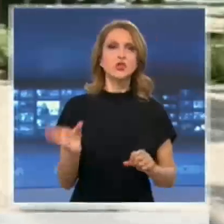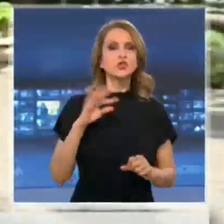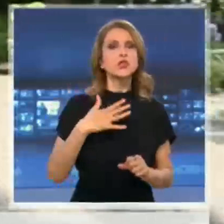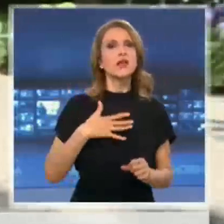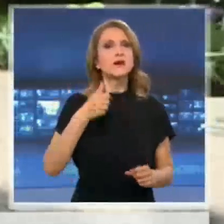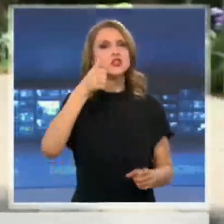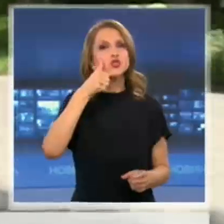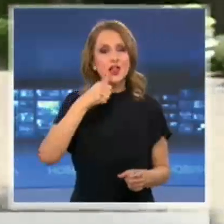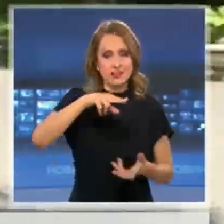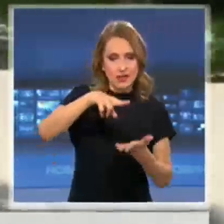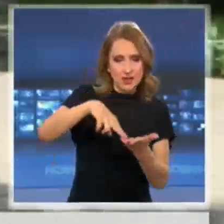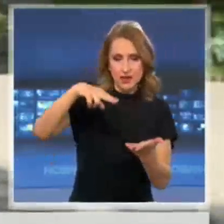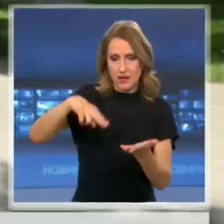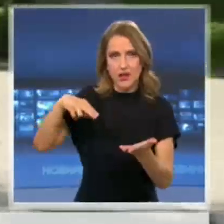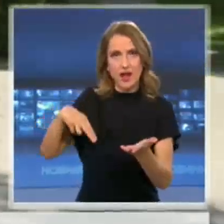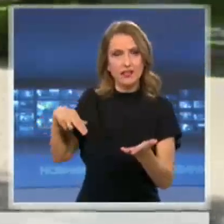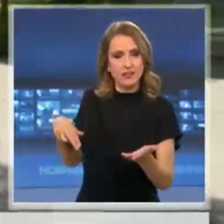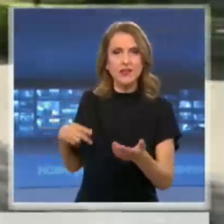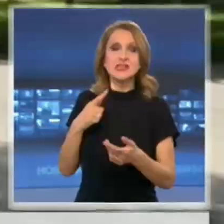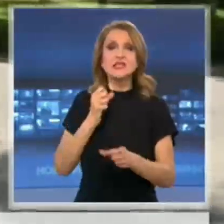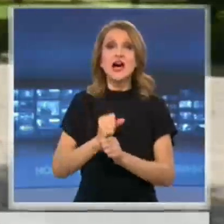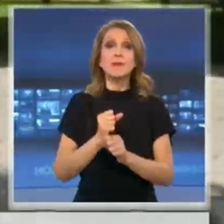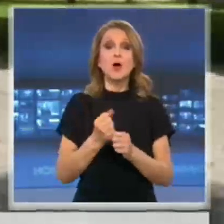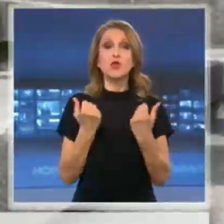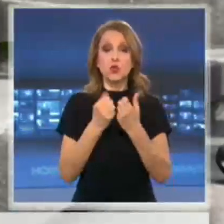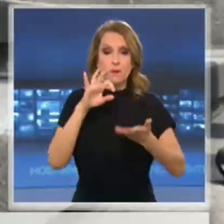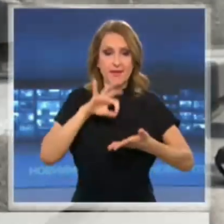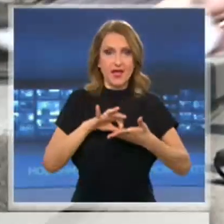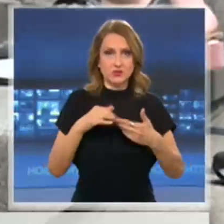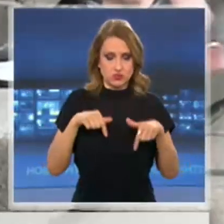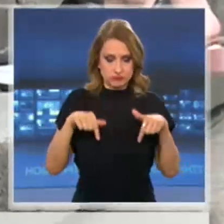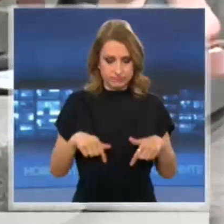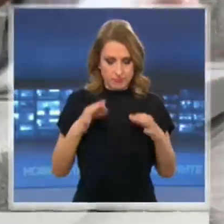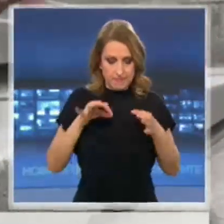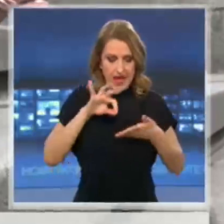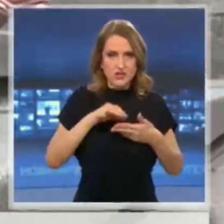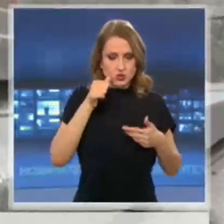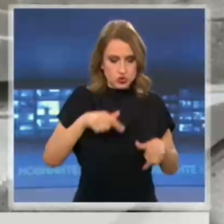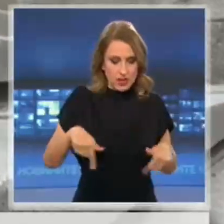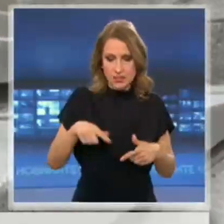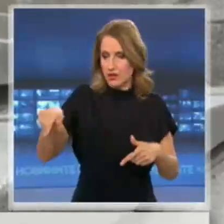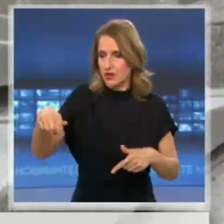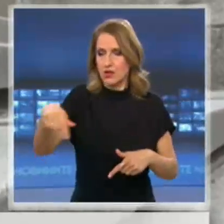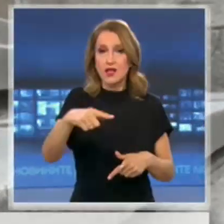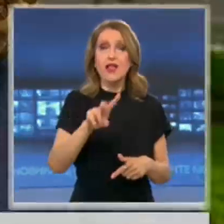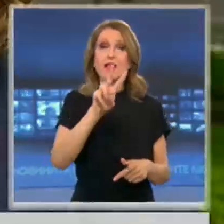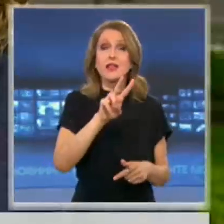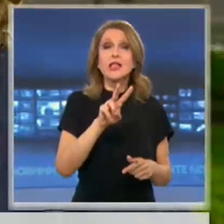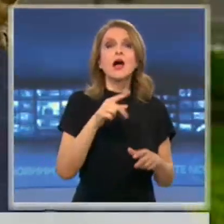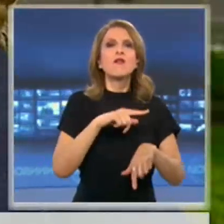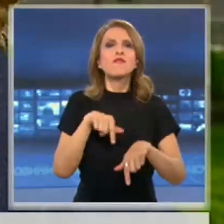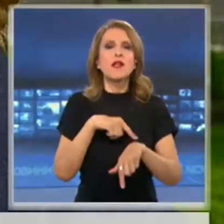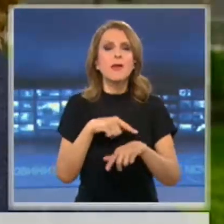ленти за работното място на всяко едно от децата. Самия ритуал ще трябва между 23 и